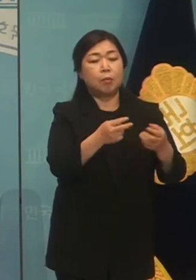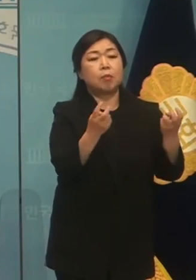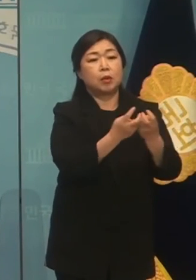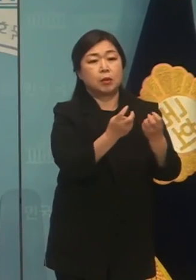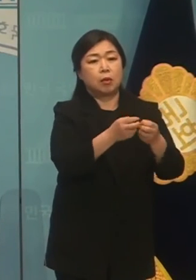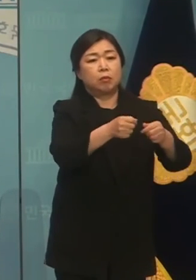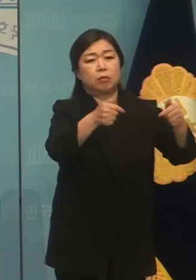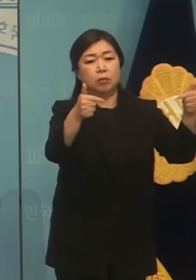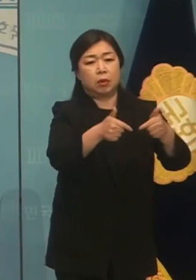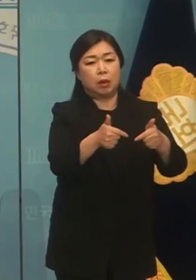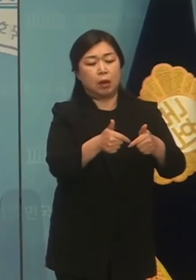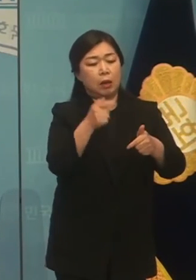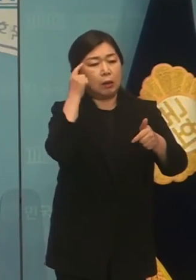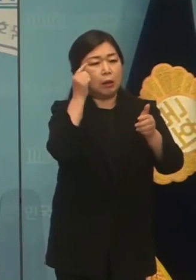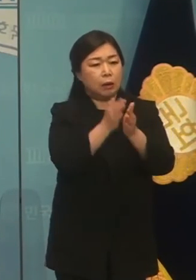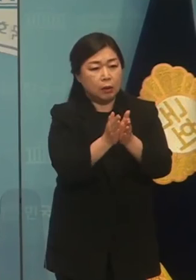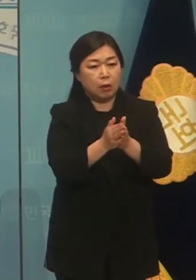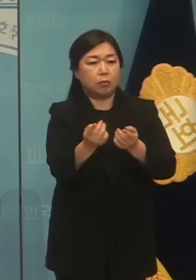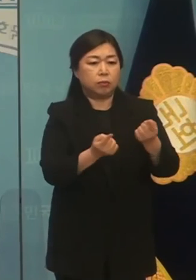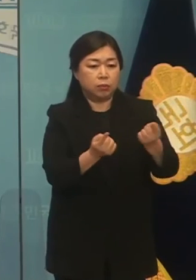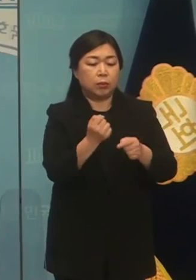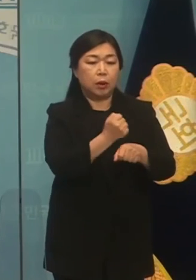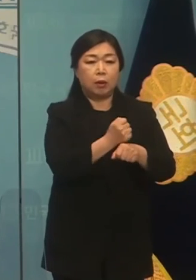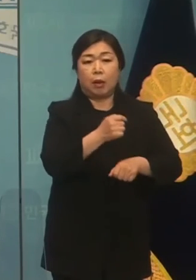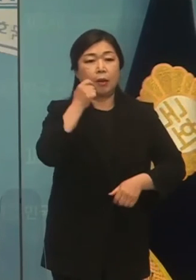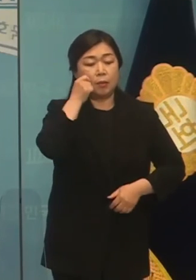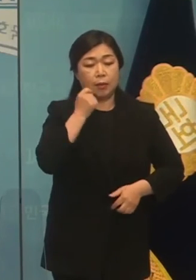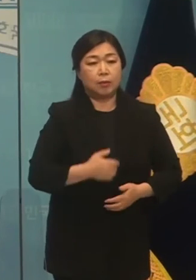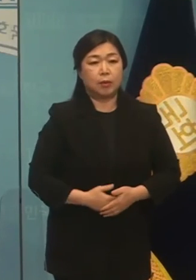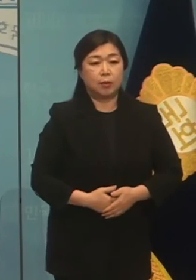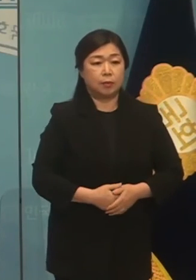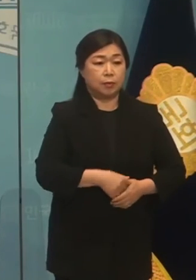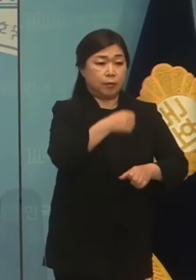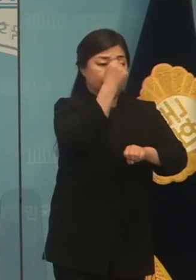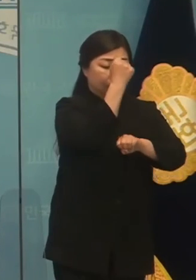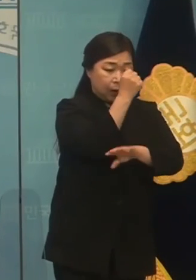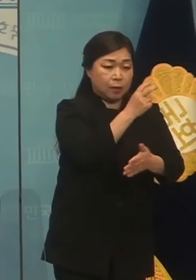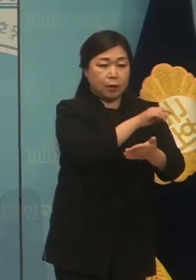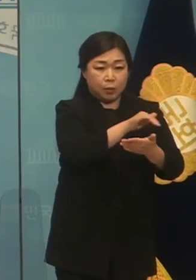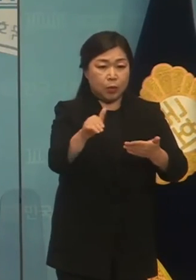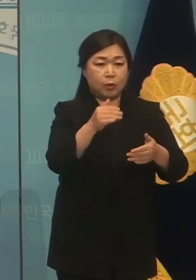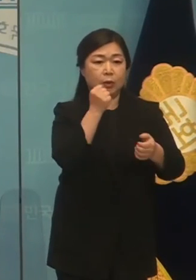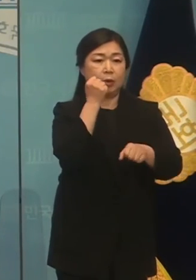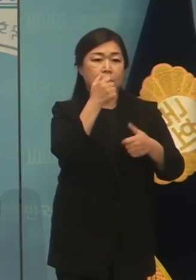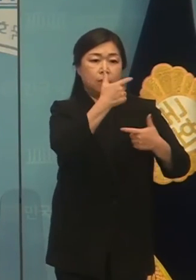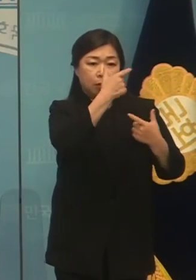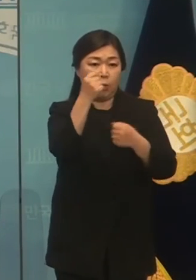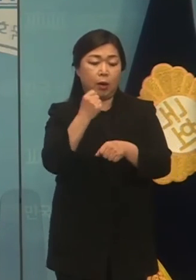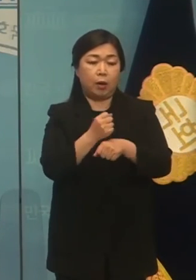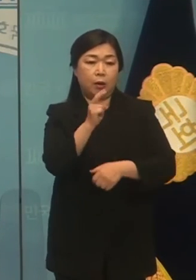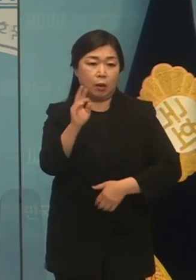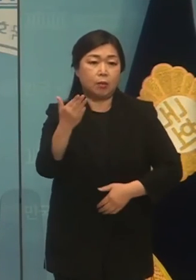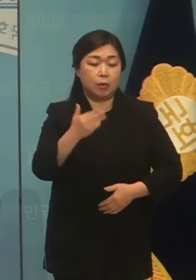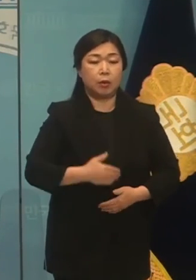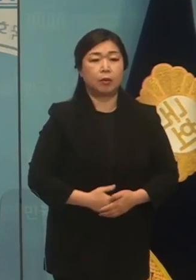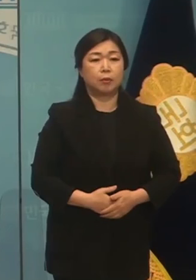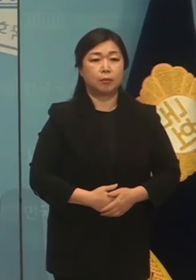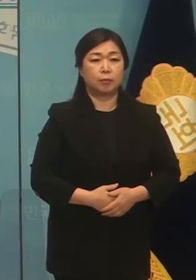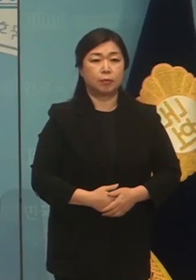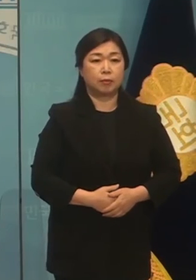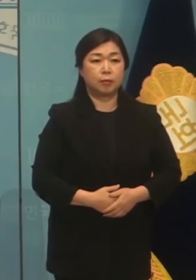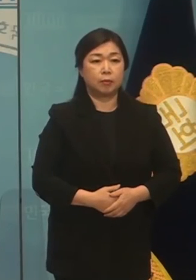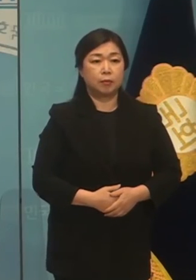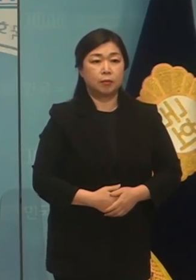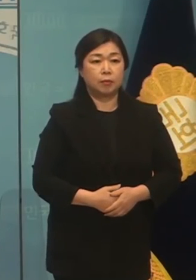M.E. 정부 때는 금과업조를 여기고 집권여장에 대해서는 장애물로 취급하는 그런 제도가 결코 아닙니다.